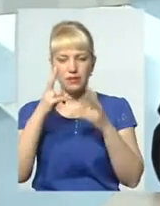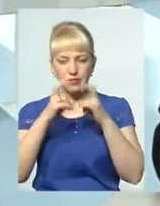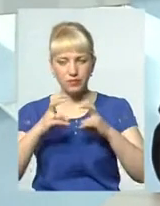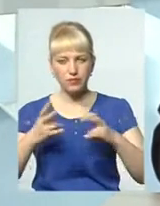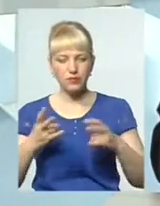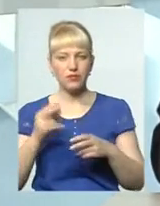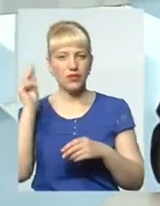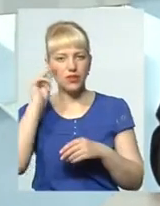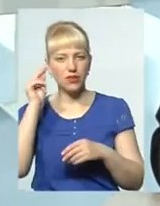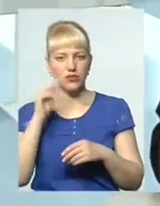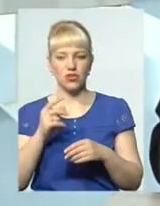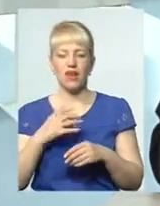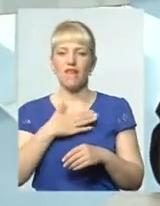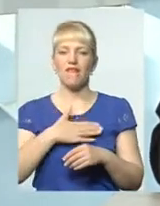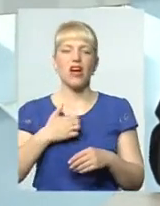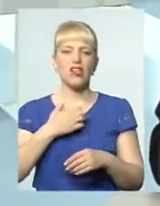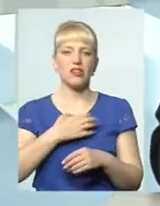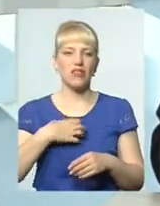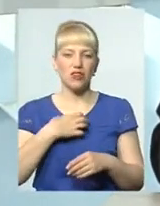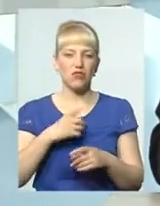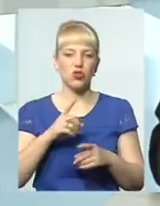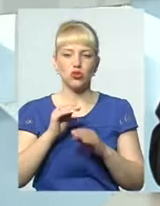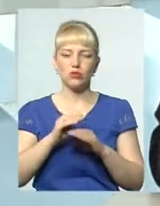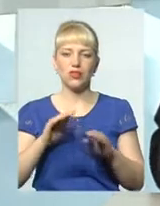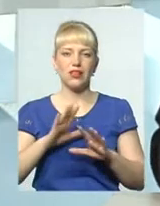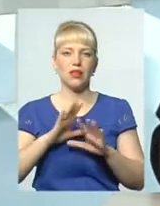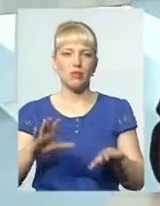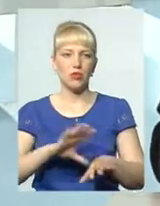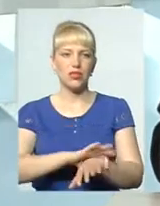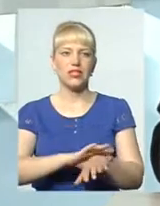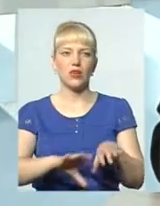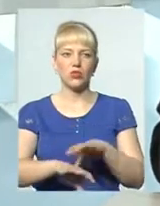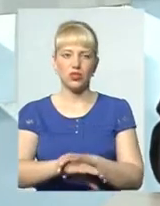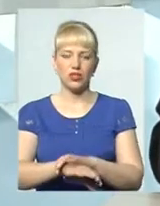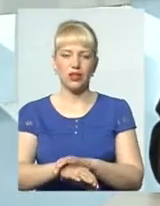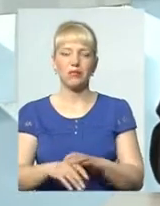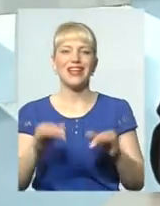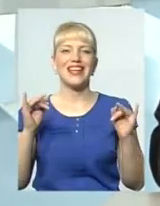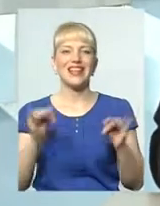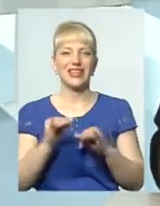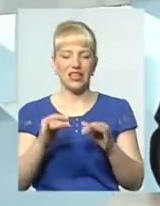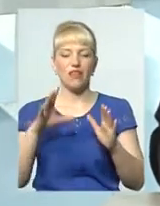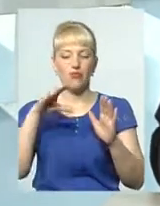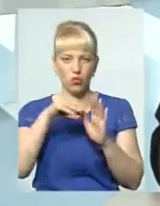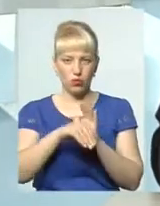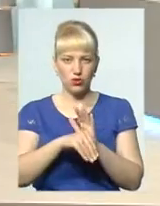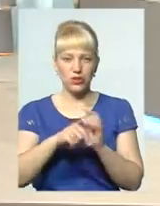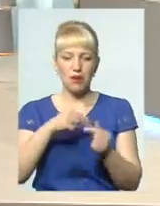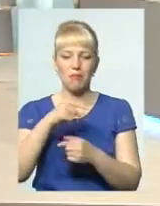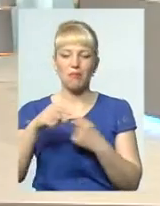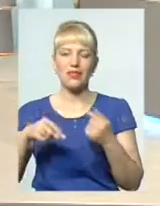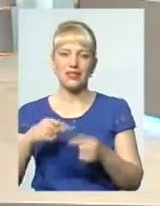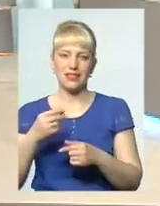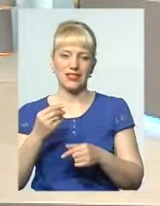діти не стали заручниками інтересів, в тому числі бізнес-інтересів. Тому що, я знаю, дуже багато хочуть